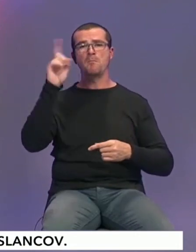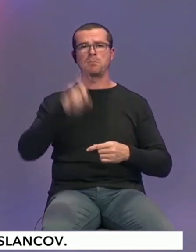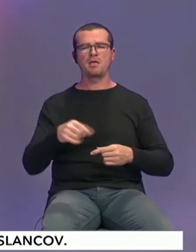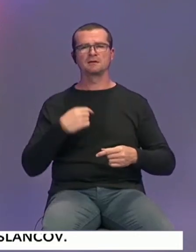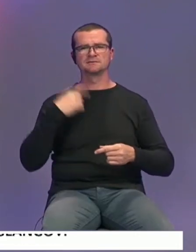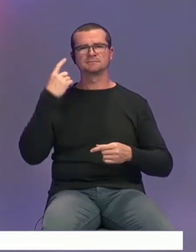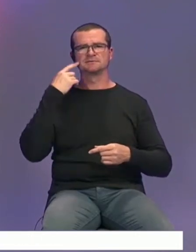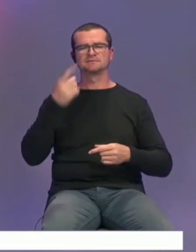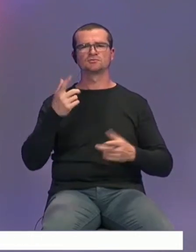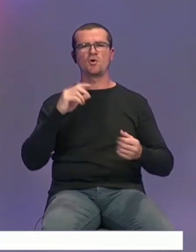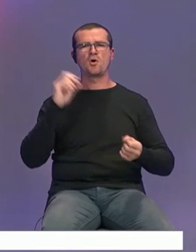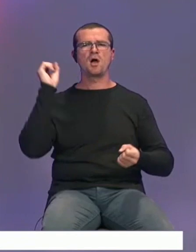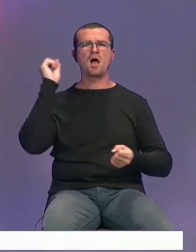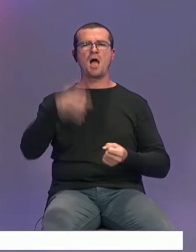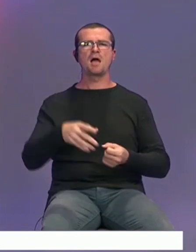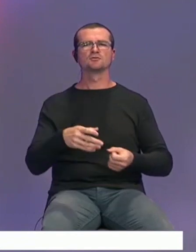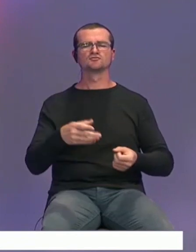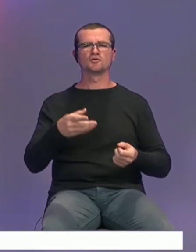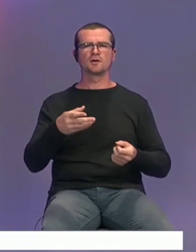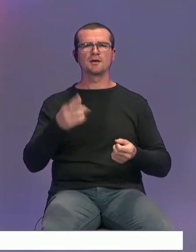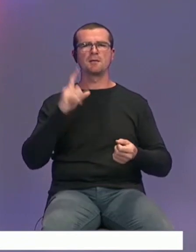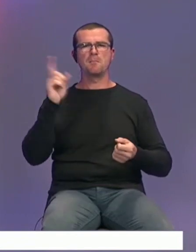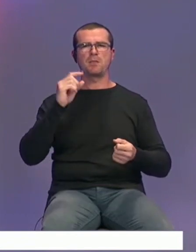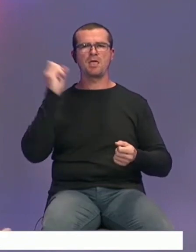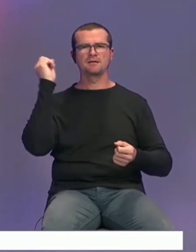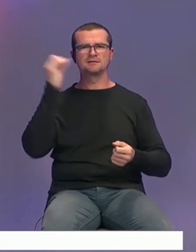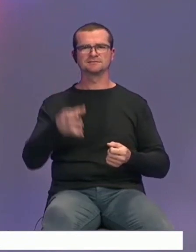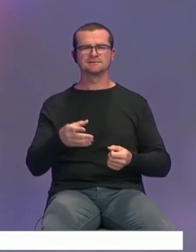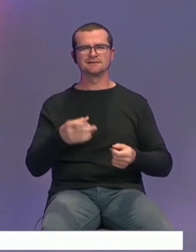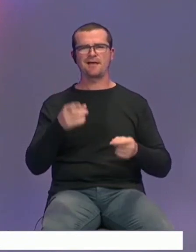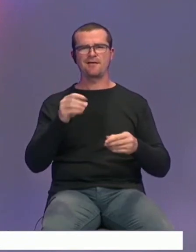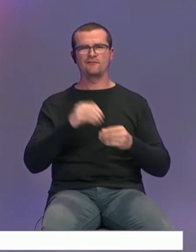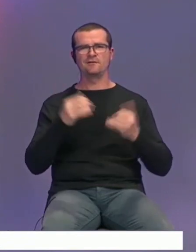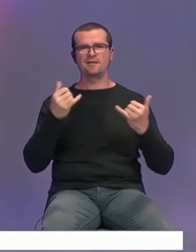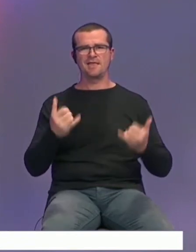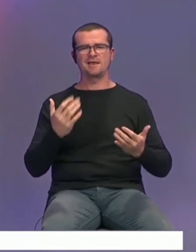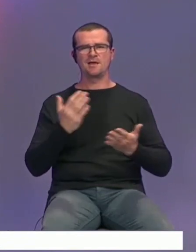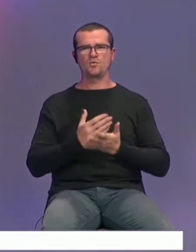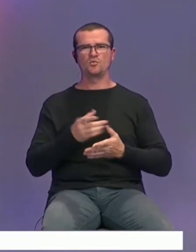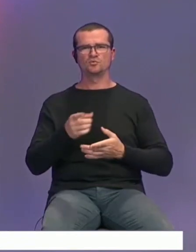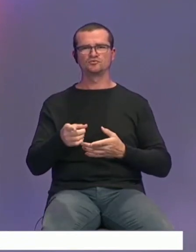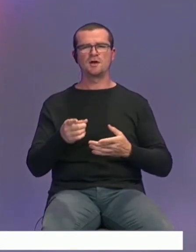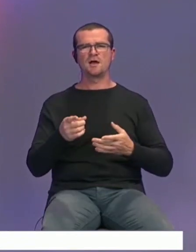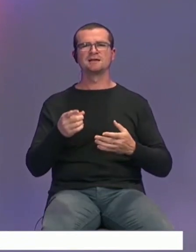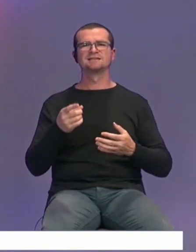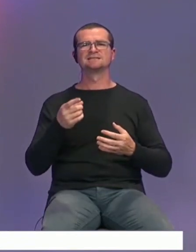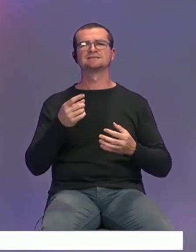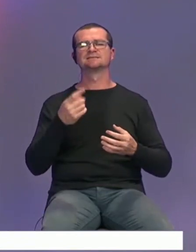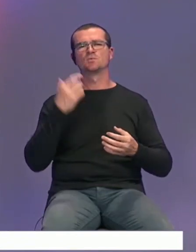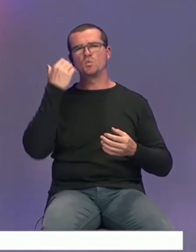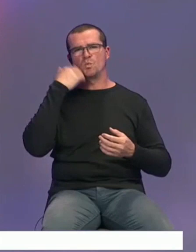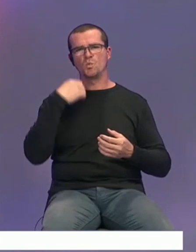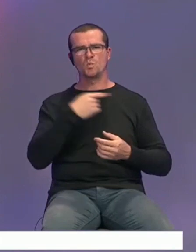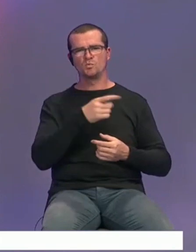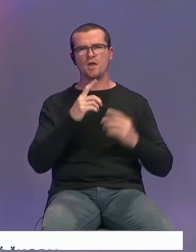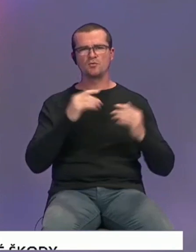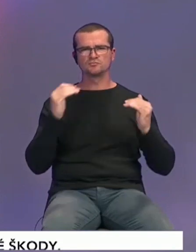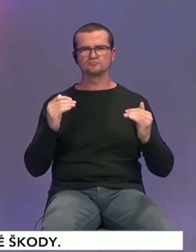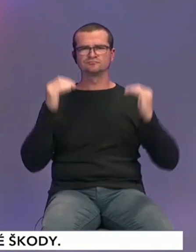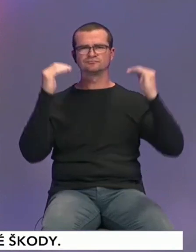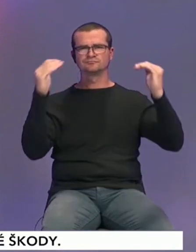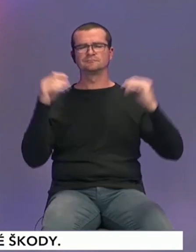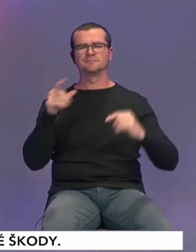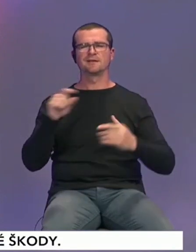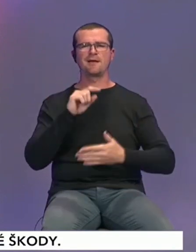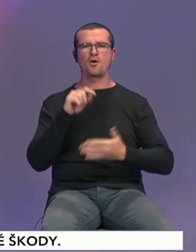som si nemysleli, že to tam niekto hádže, tie blesky po nás, ale dnes, samozrejme, tá civilizácia a to ľudstvo podstate ďalej, takže možno tieto